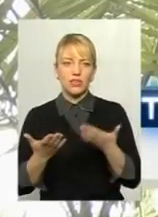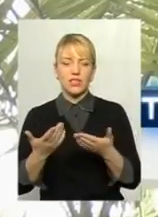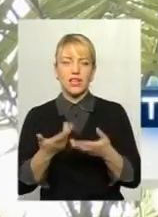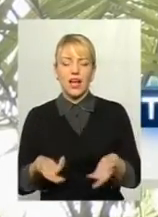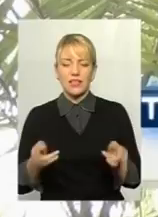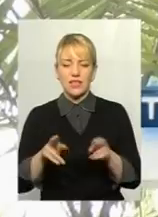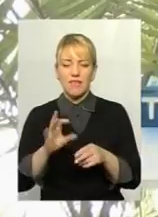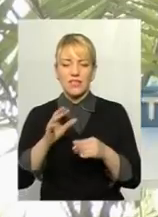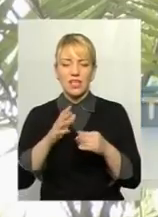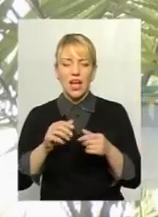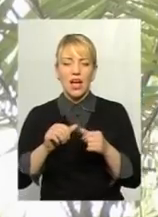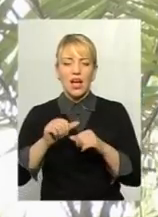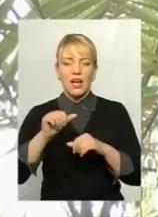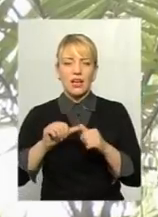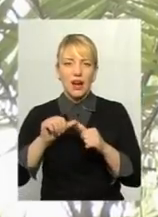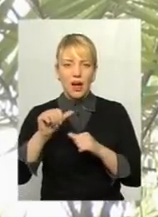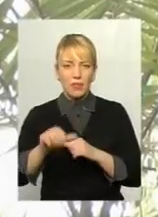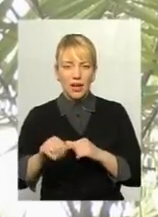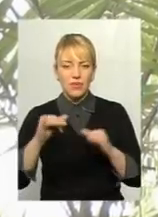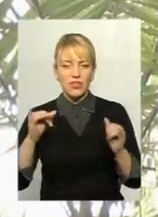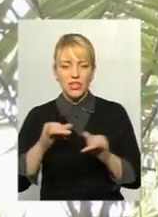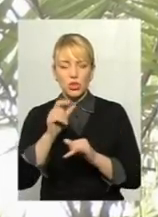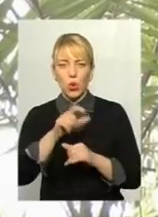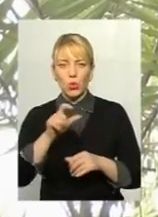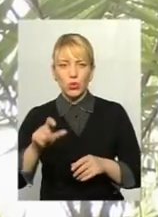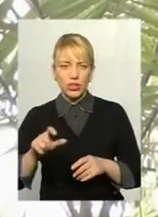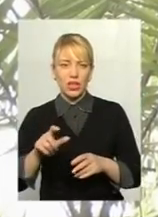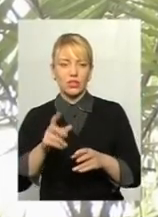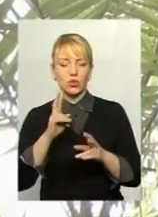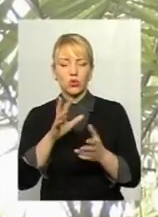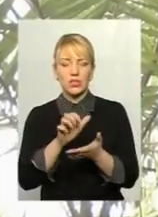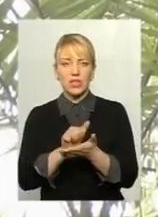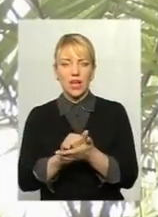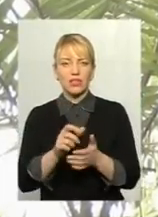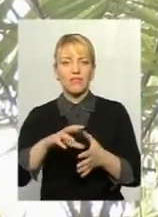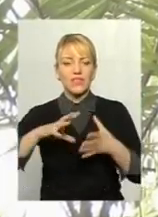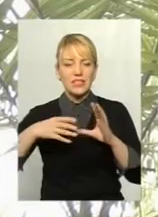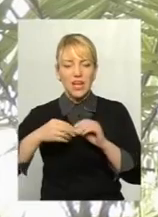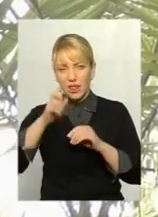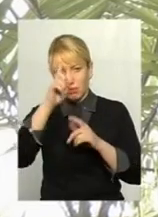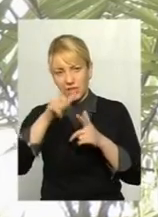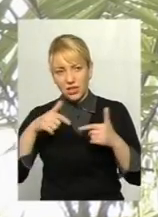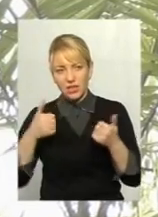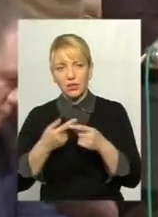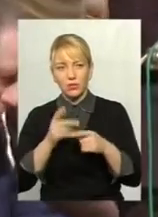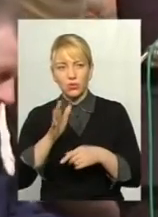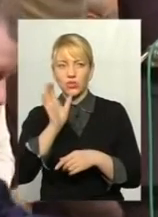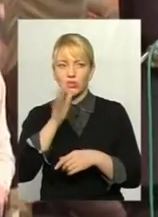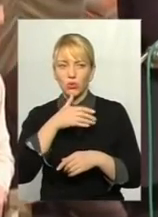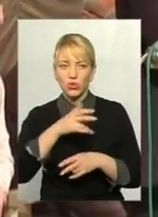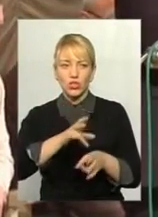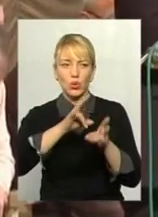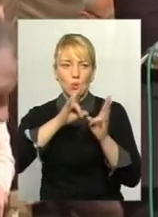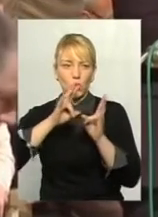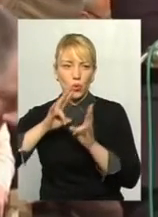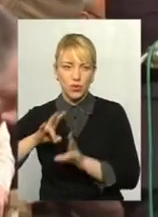фермерів, які зараз працюють на землі, інтересів людей, які зайняти, в цілому в цій країні це нанесе серйозний удар. Форум чекав